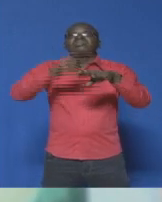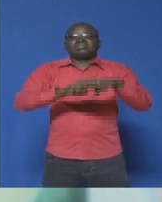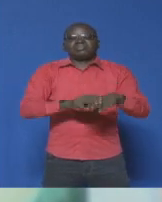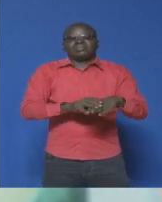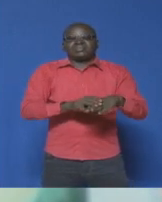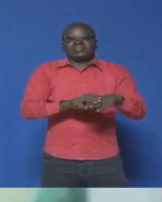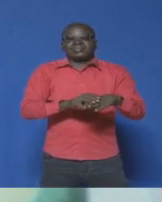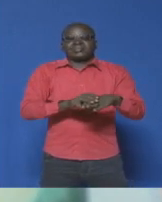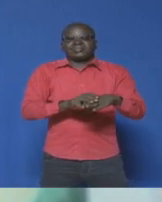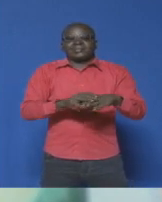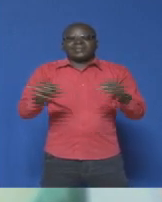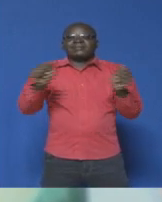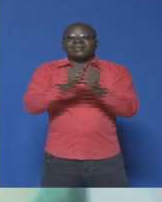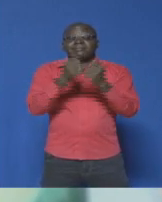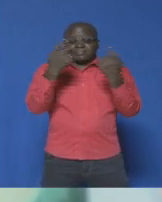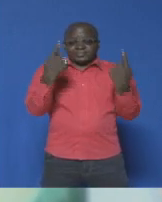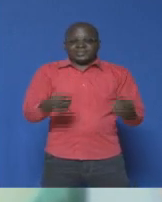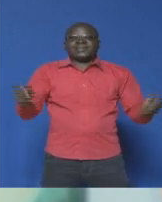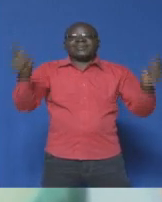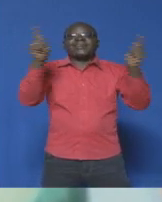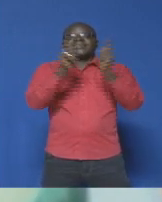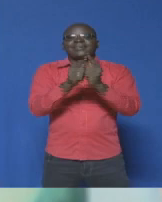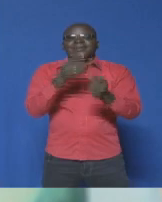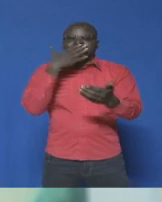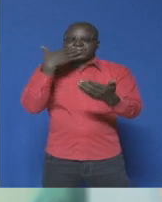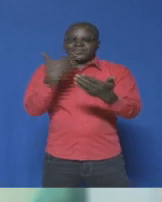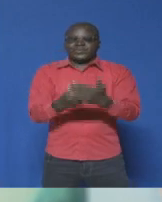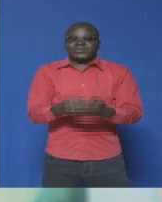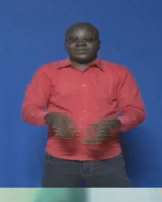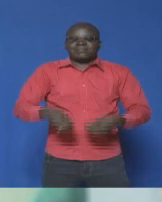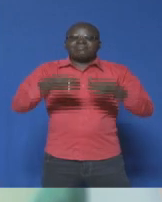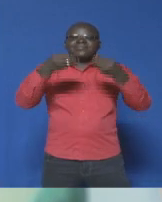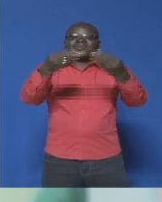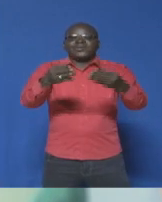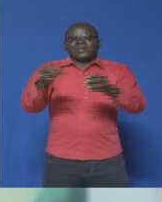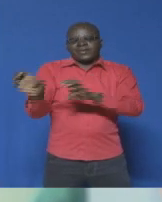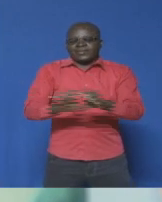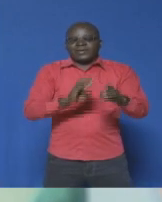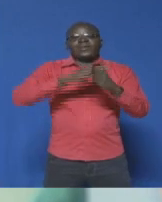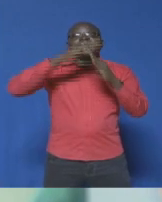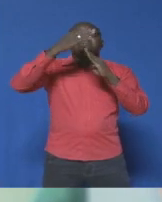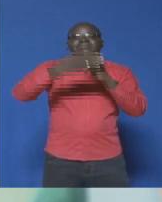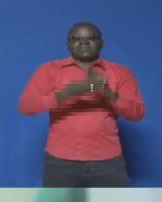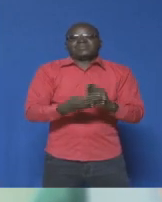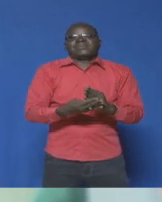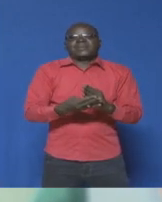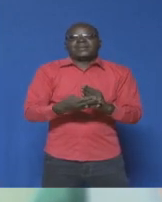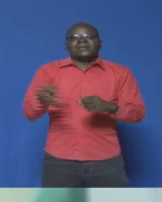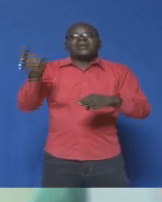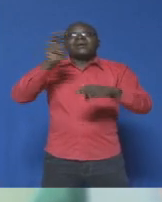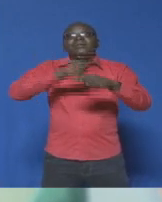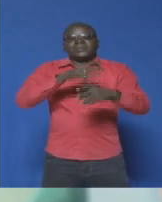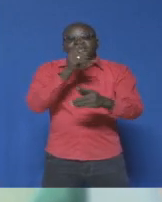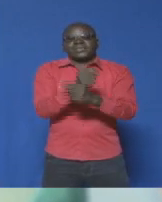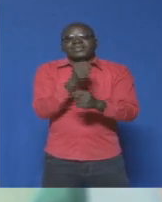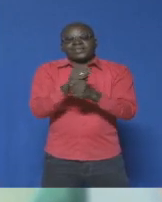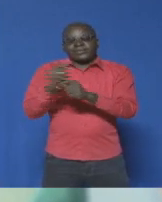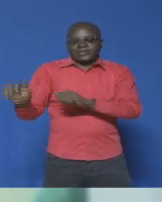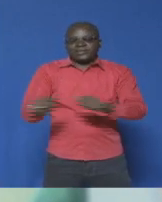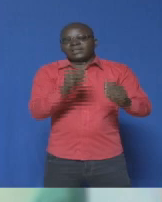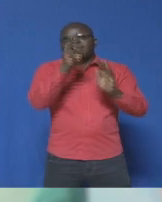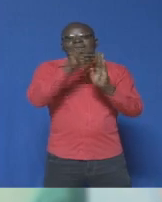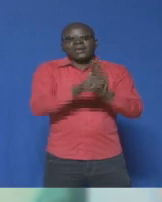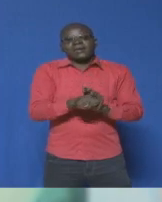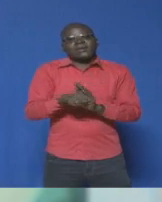Avec la présente raconte, une bonne occasion nous est offerte pour faire le bilan de la mise en oeuvre de nos engagements, évaluer nos